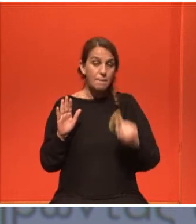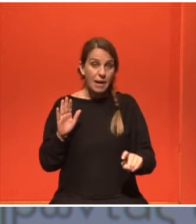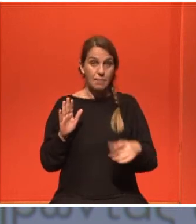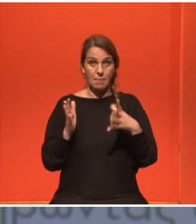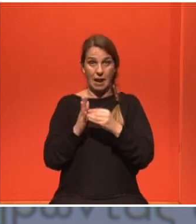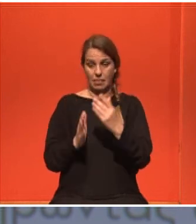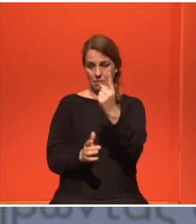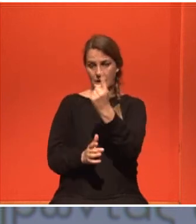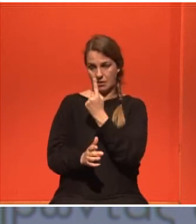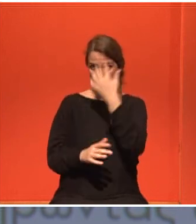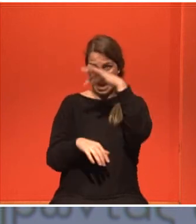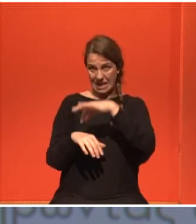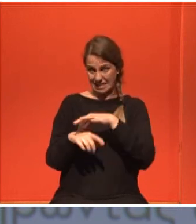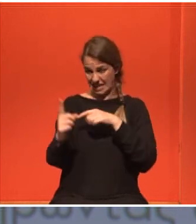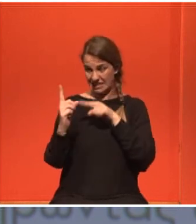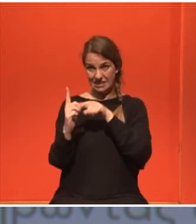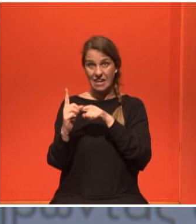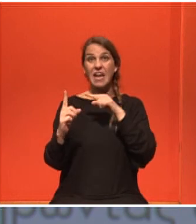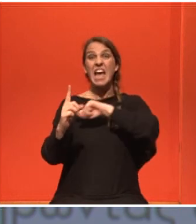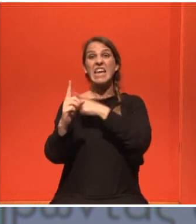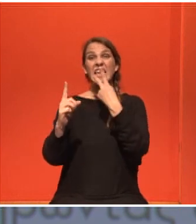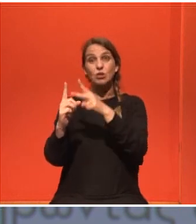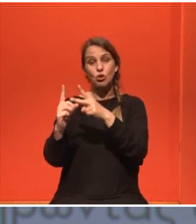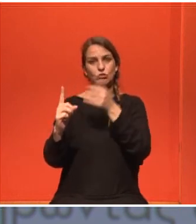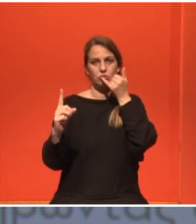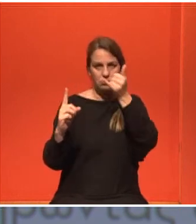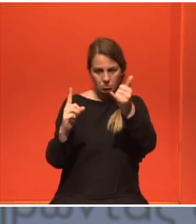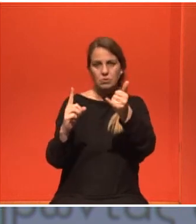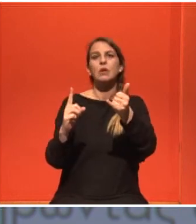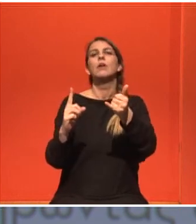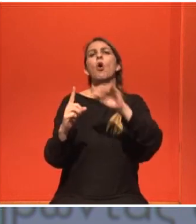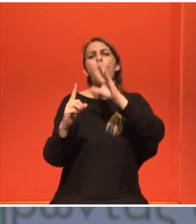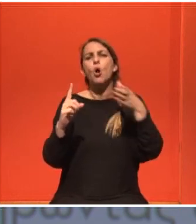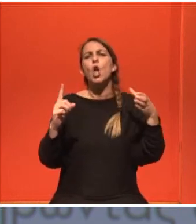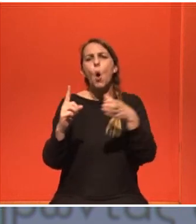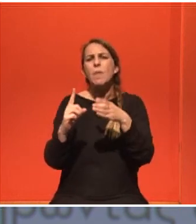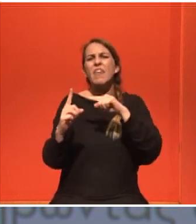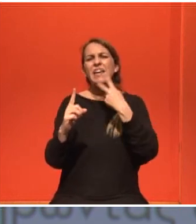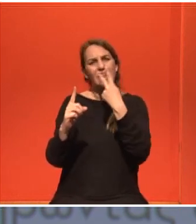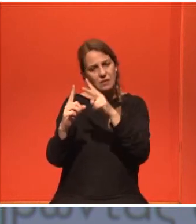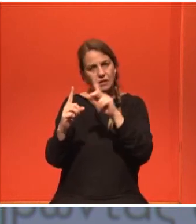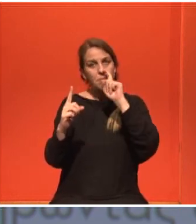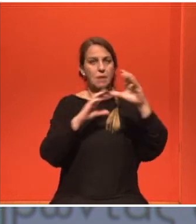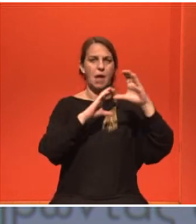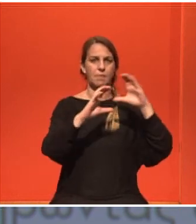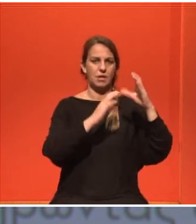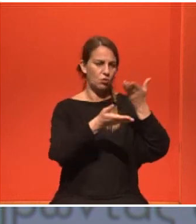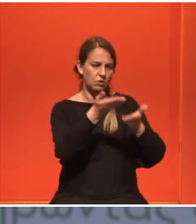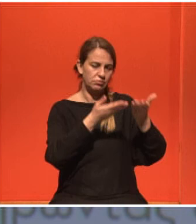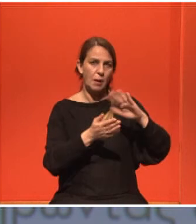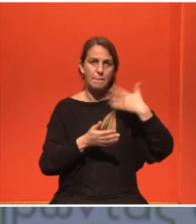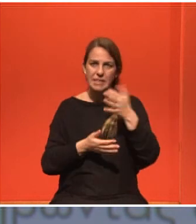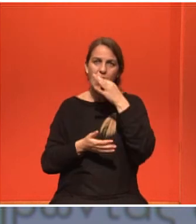ασθενή, τον οποίο γυμνάζω, τον φυσικοθεραπευτή του, τον ογκολόγο του, τον ορθοπαιδικό του. Πρέπει ο